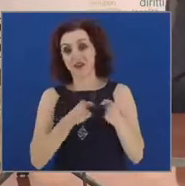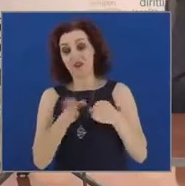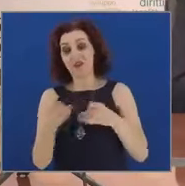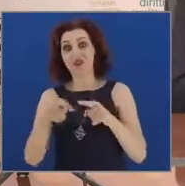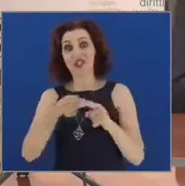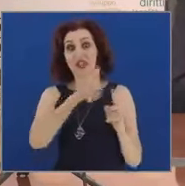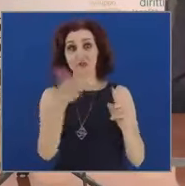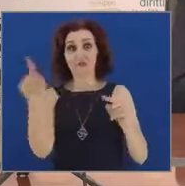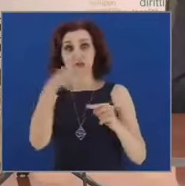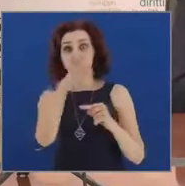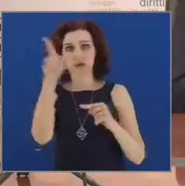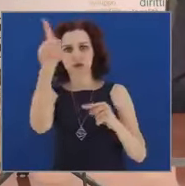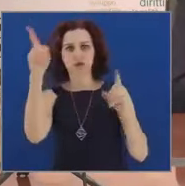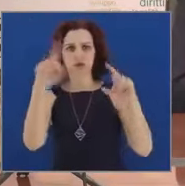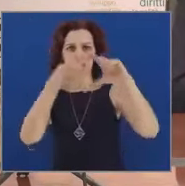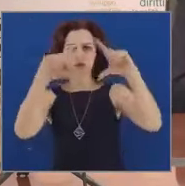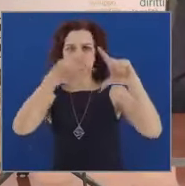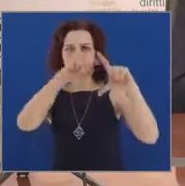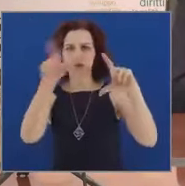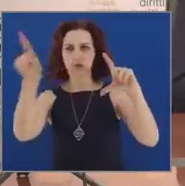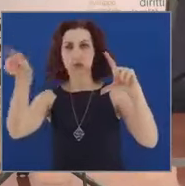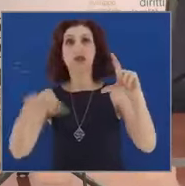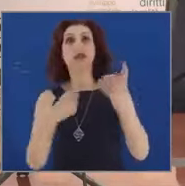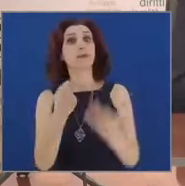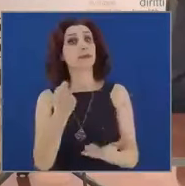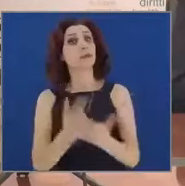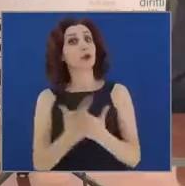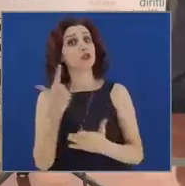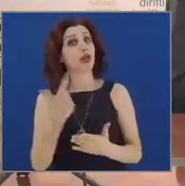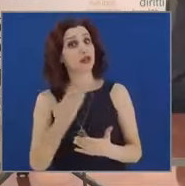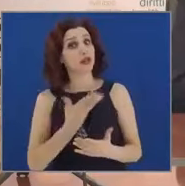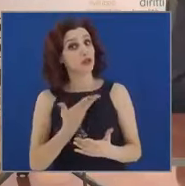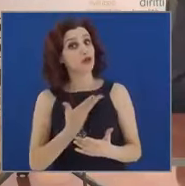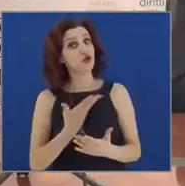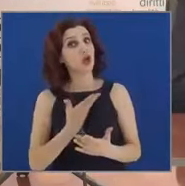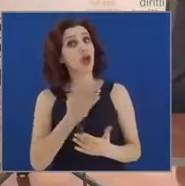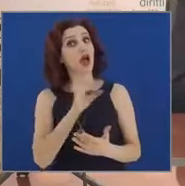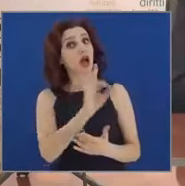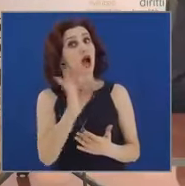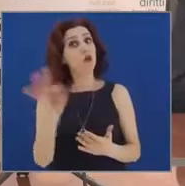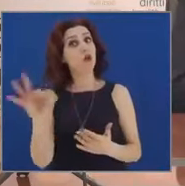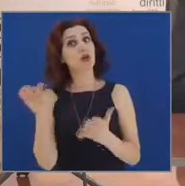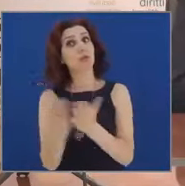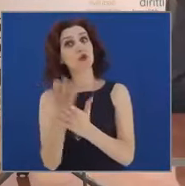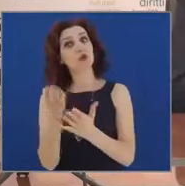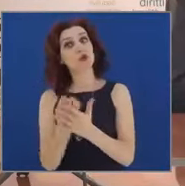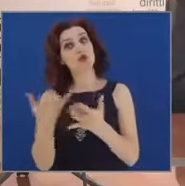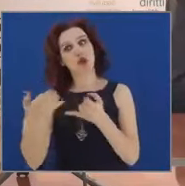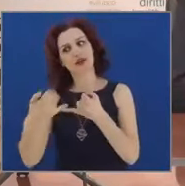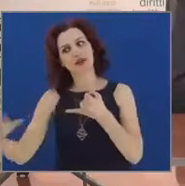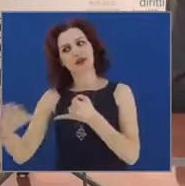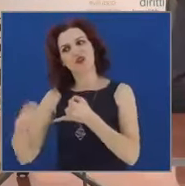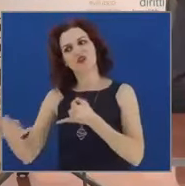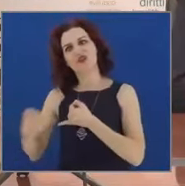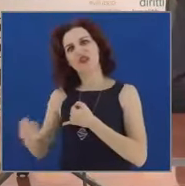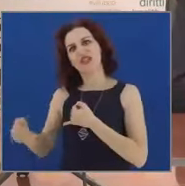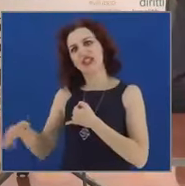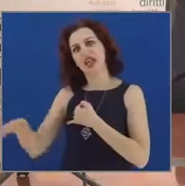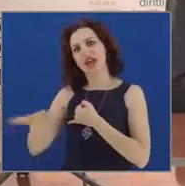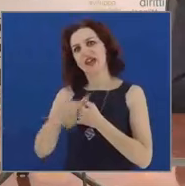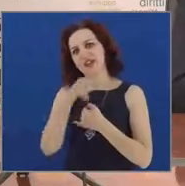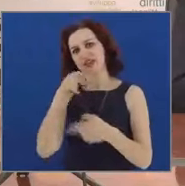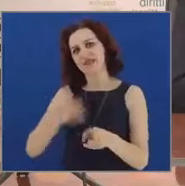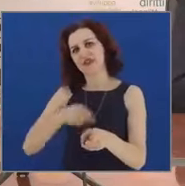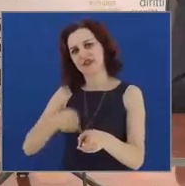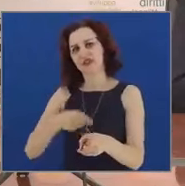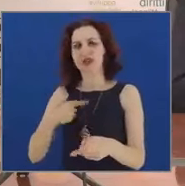strategico soprattutto a supporto di alcune filiere produttive che ancora hanno l'esigenza di muoversi sul ferro. Vi faccio una battuta, ma è